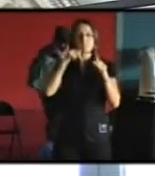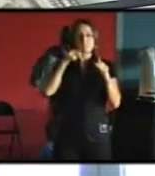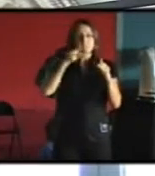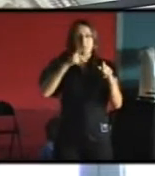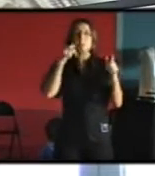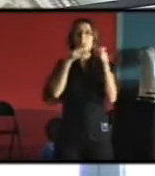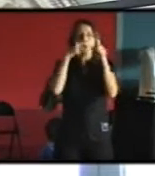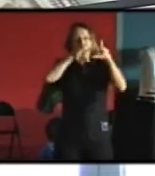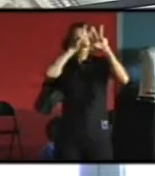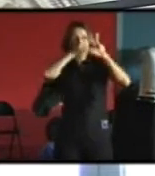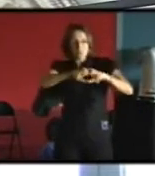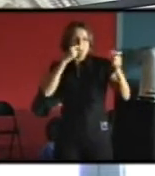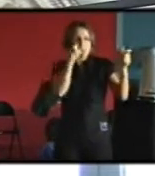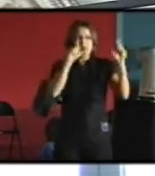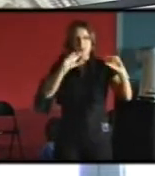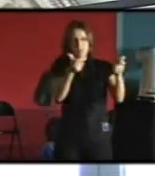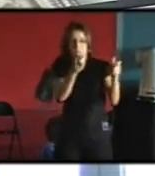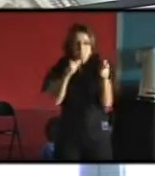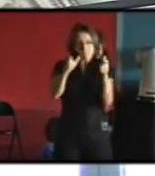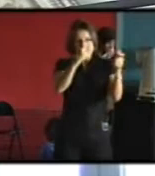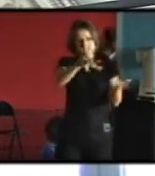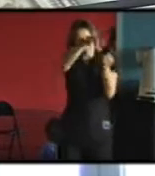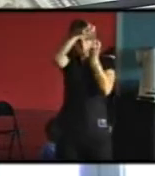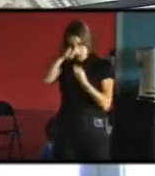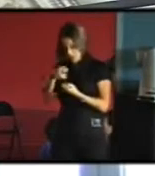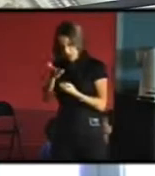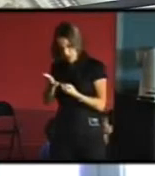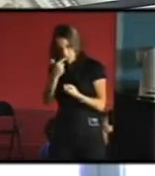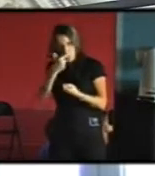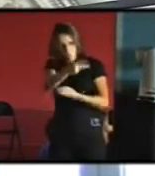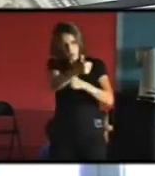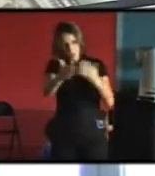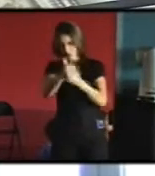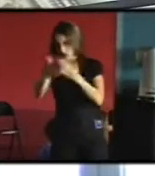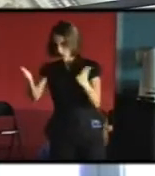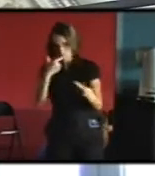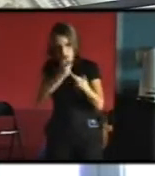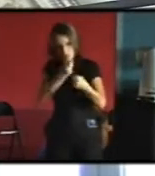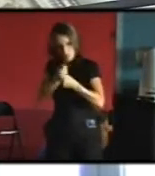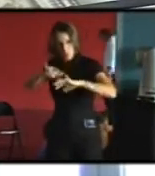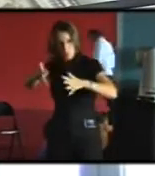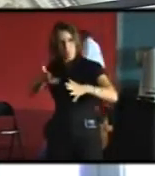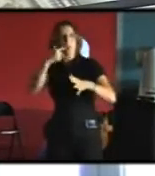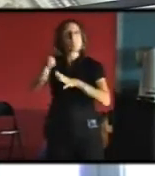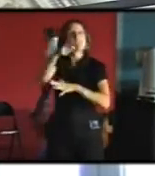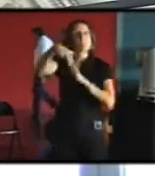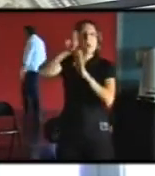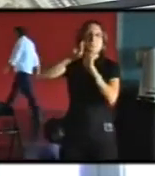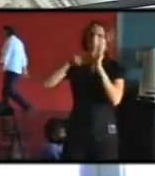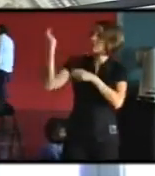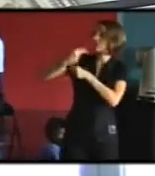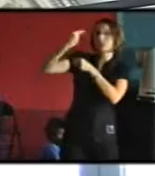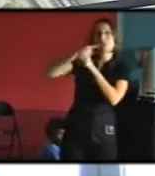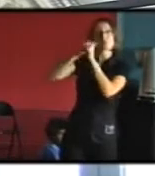delà du diagnostic comment répondre à ces trois catégories dans un cadre réglementaire qui pour le moment existe